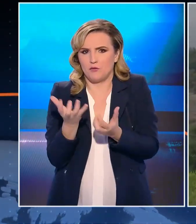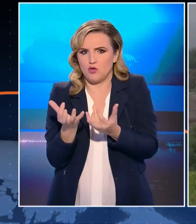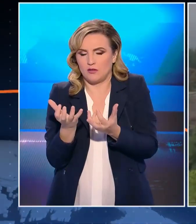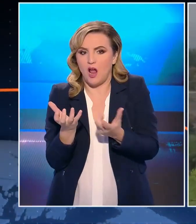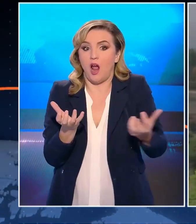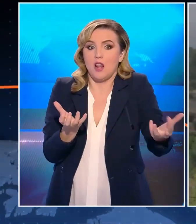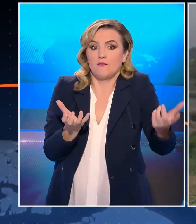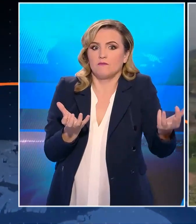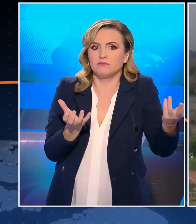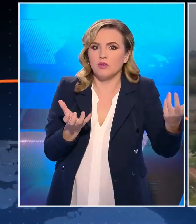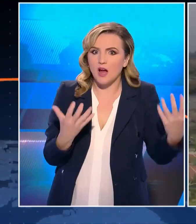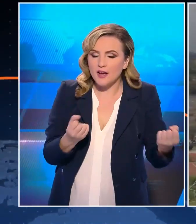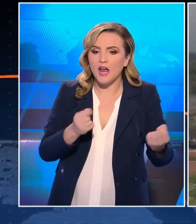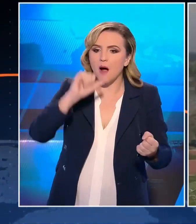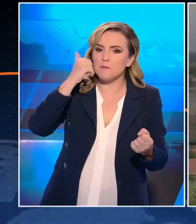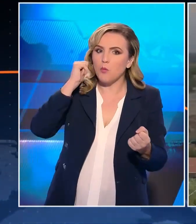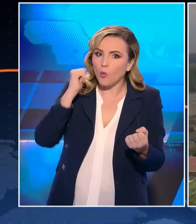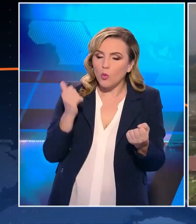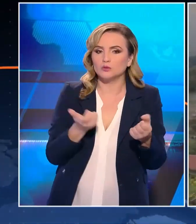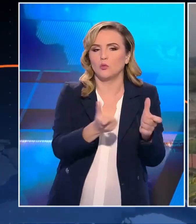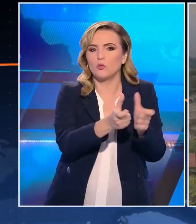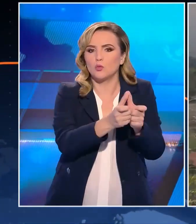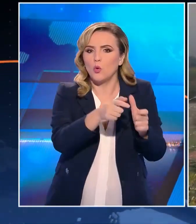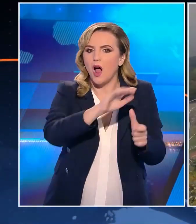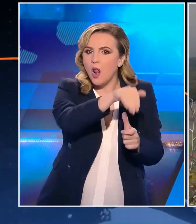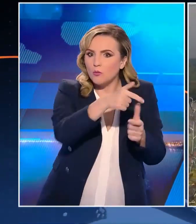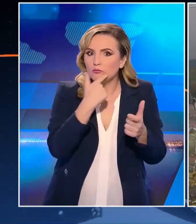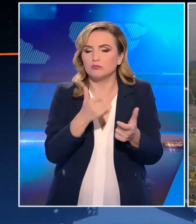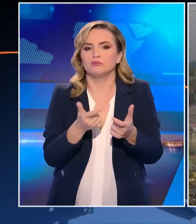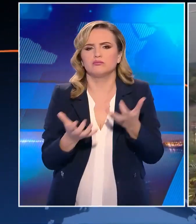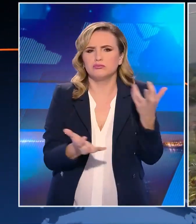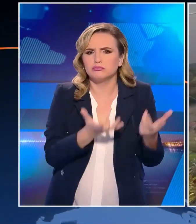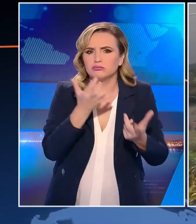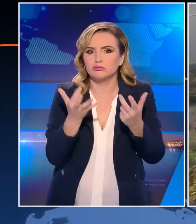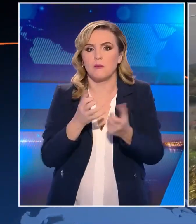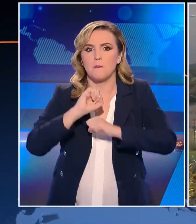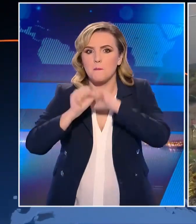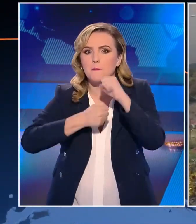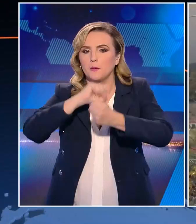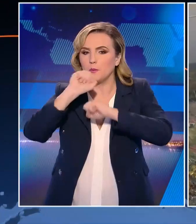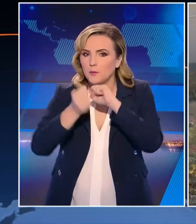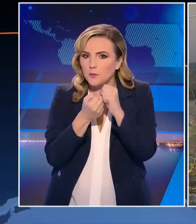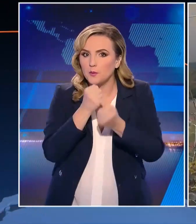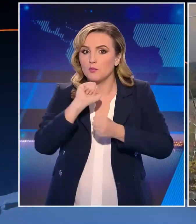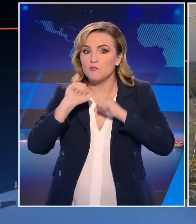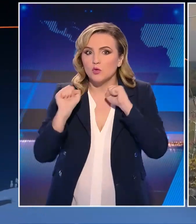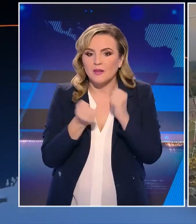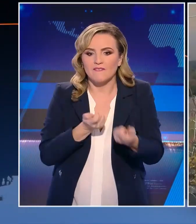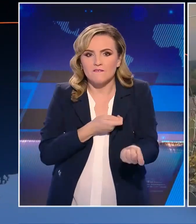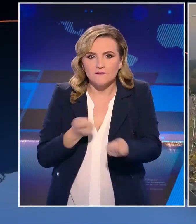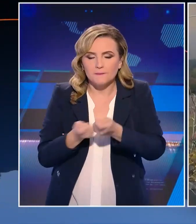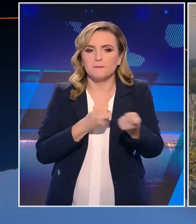έχει αναζωπήρωση και απειλεί τον οικισμό. Οι μάχες που δίνονται είναι μεγάλες και το στίχημα που δίνουν οι